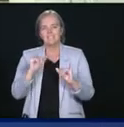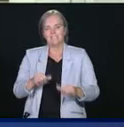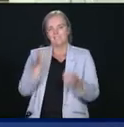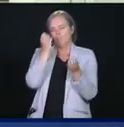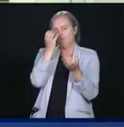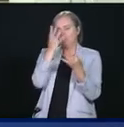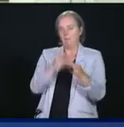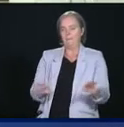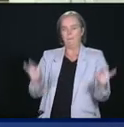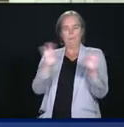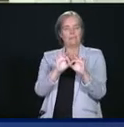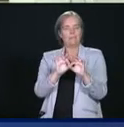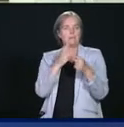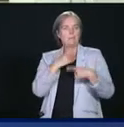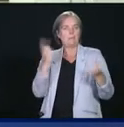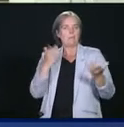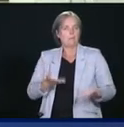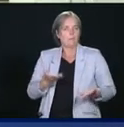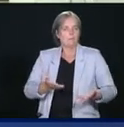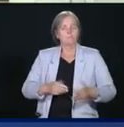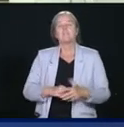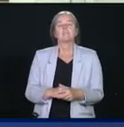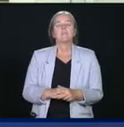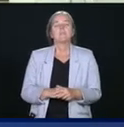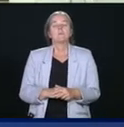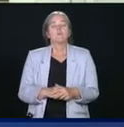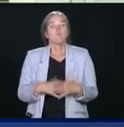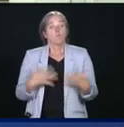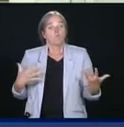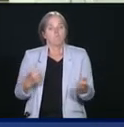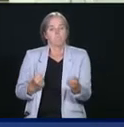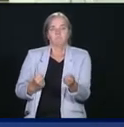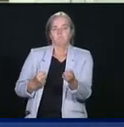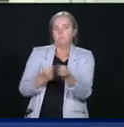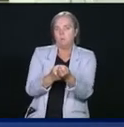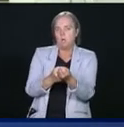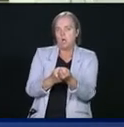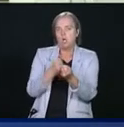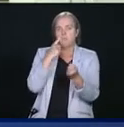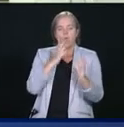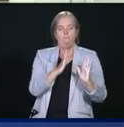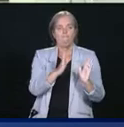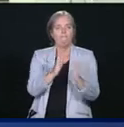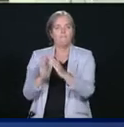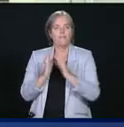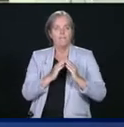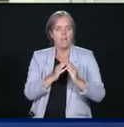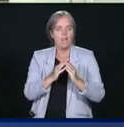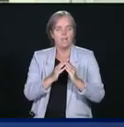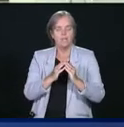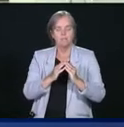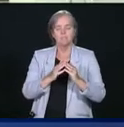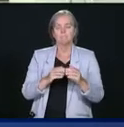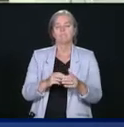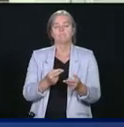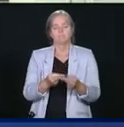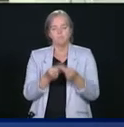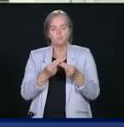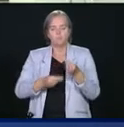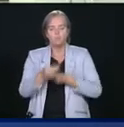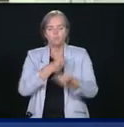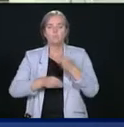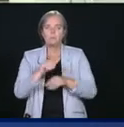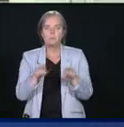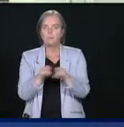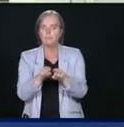voici l'essentiel. Il s'agit d'un soutien pour assurer la sécurité des Canadiens et la solidité de nos collectivités. Et c'est un soutien